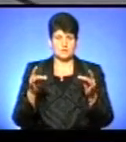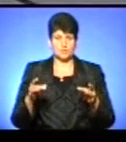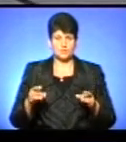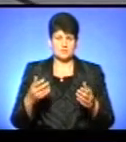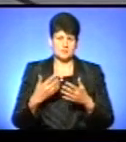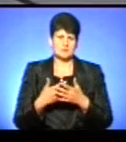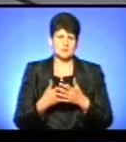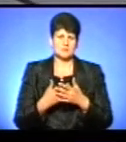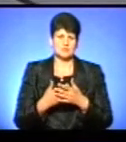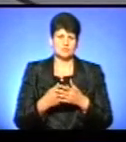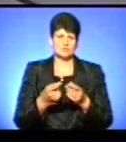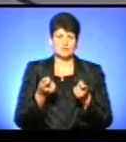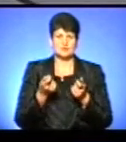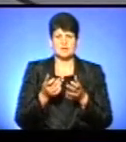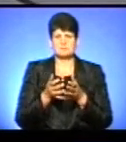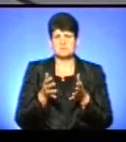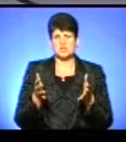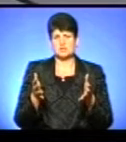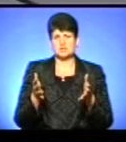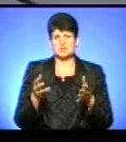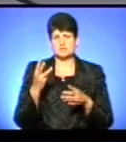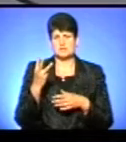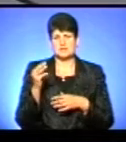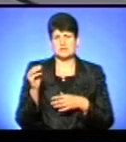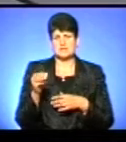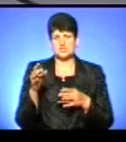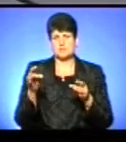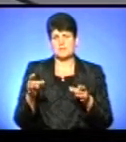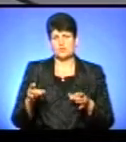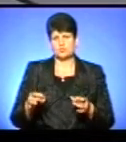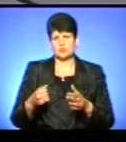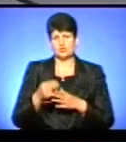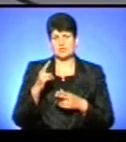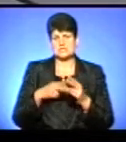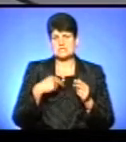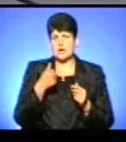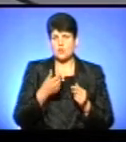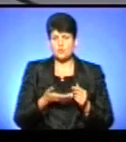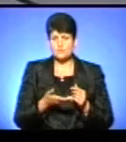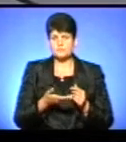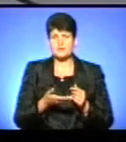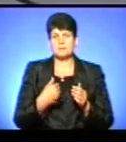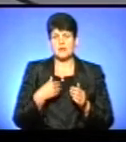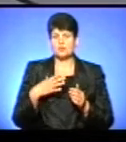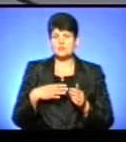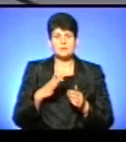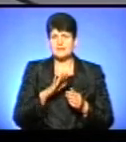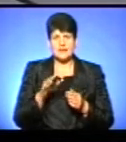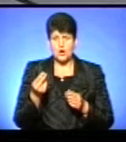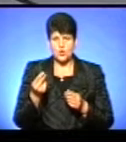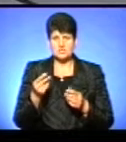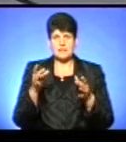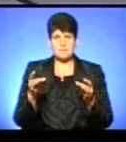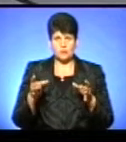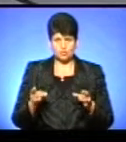десь приблизно трошки більше 3 тисячі пакунків до кінця року. Тобто ми очікуємо не на гроші, а на